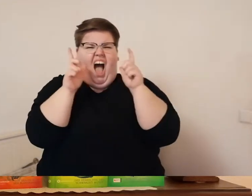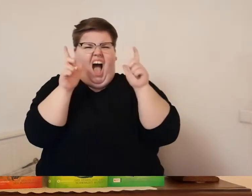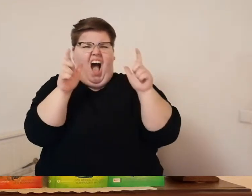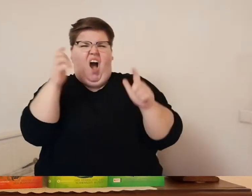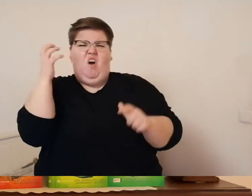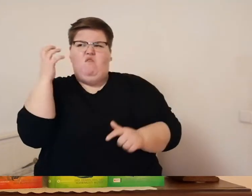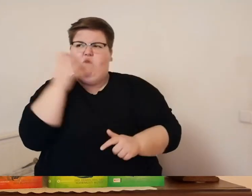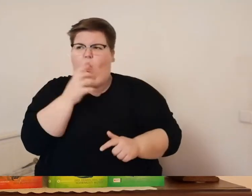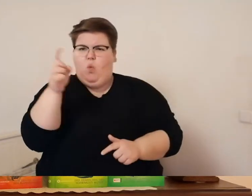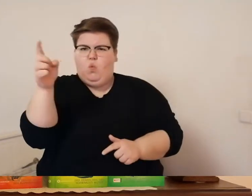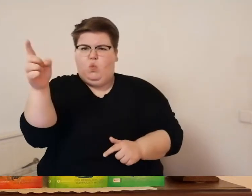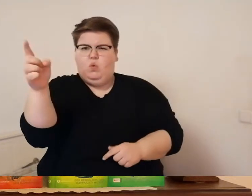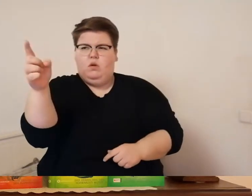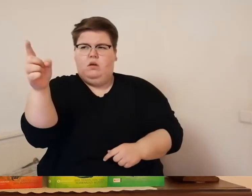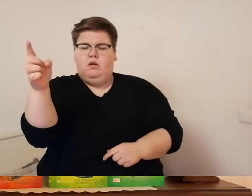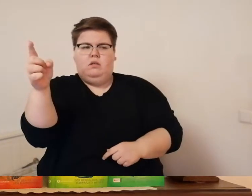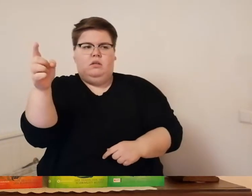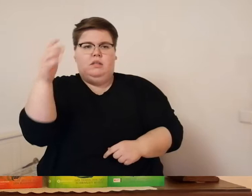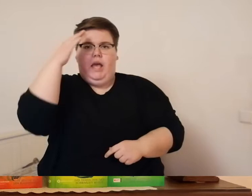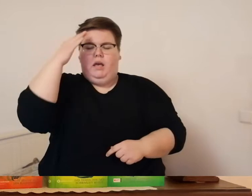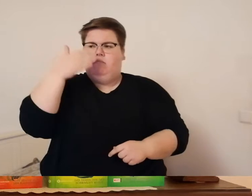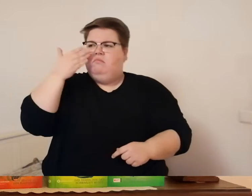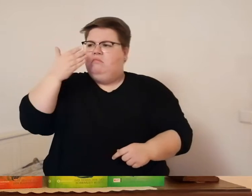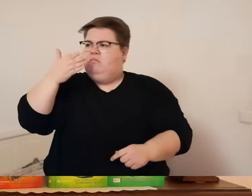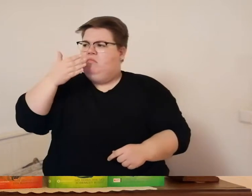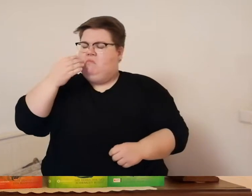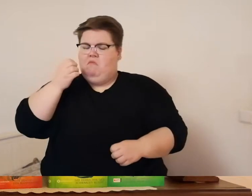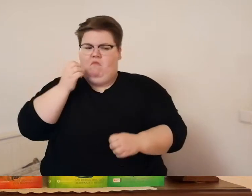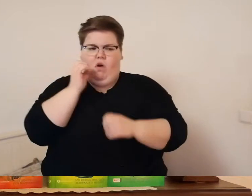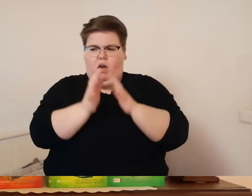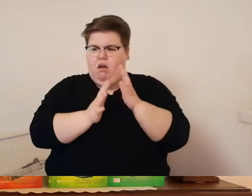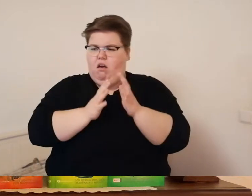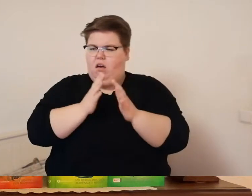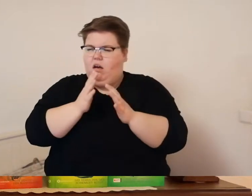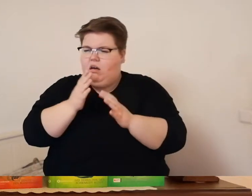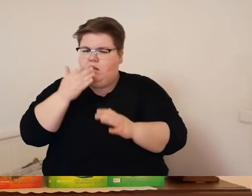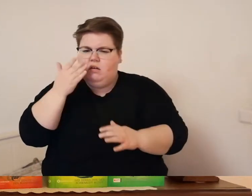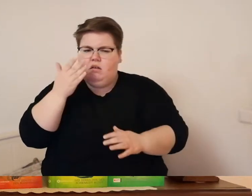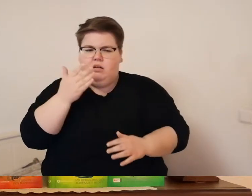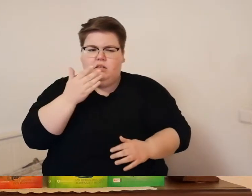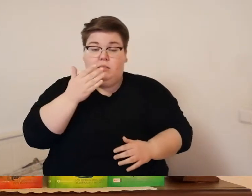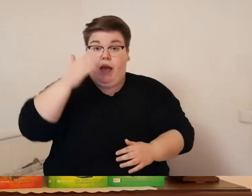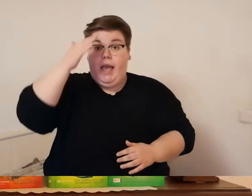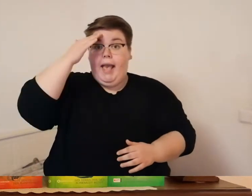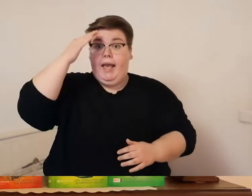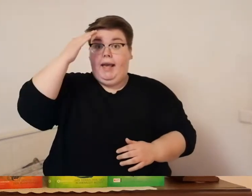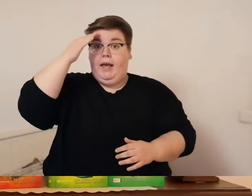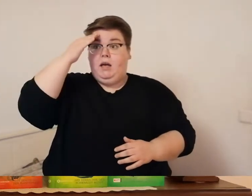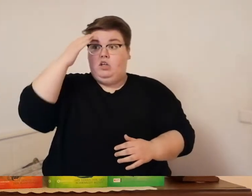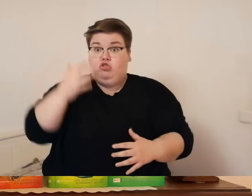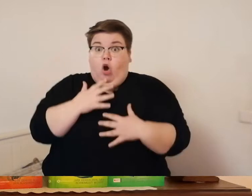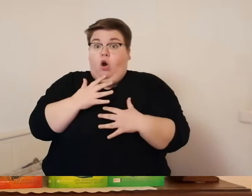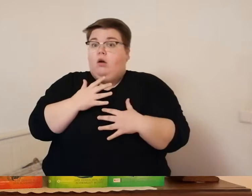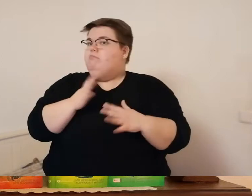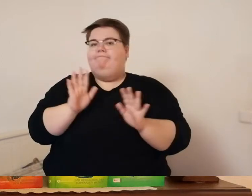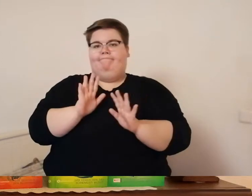lag wieder ein unangenehmer brandgeruch in der luft doch diesmal erschreckte beides eric nicht mehr denn er wusste was das bedeutete